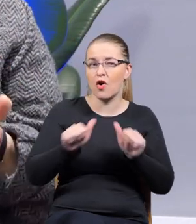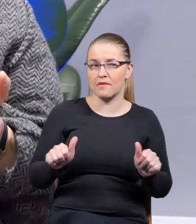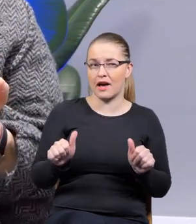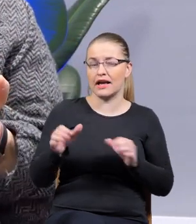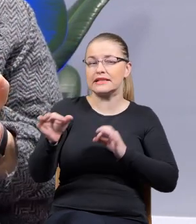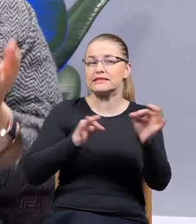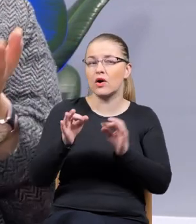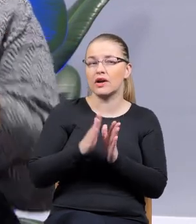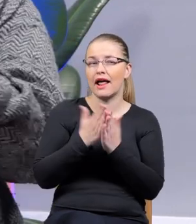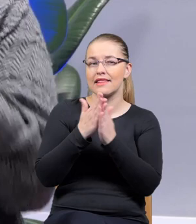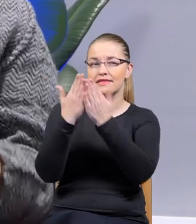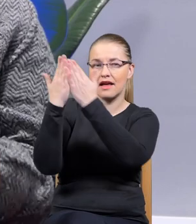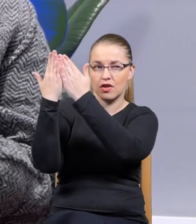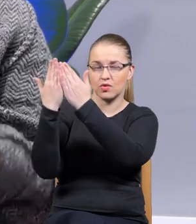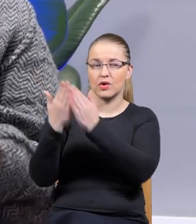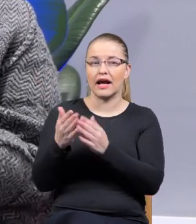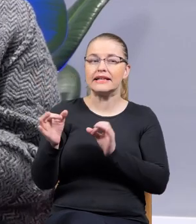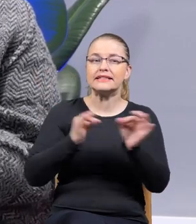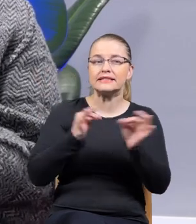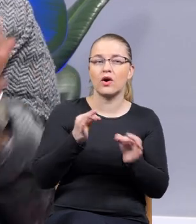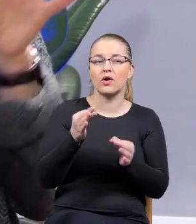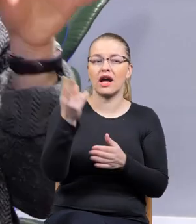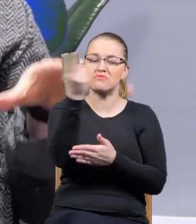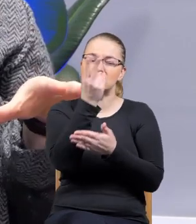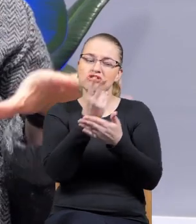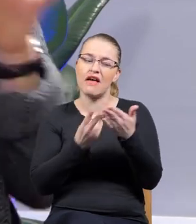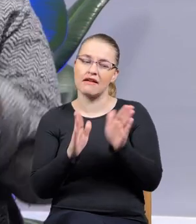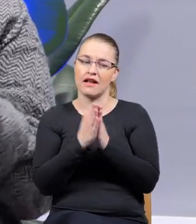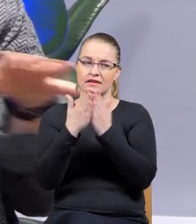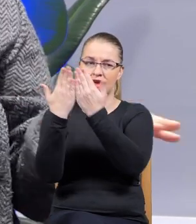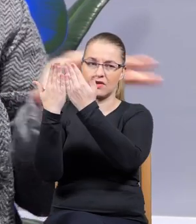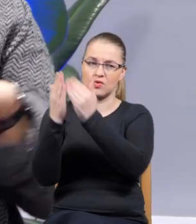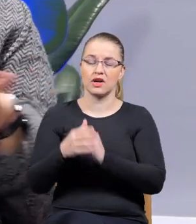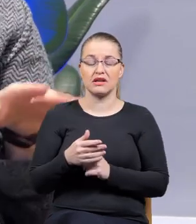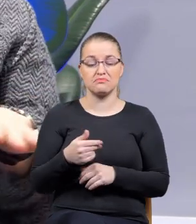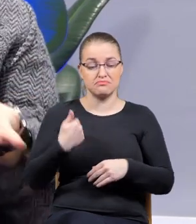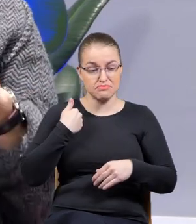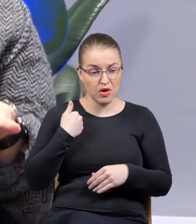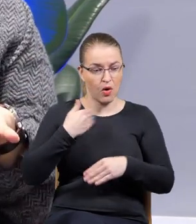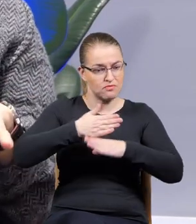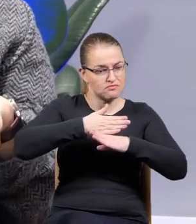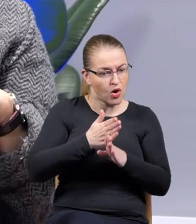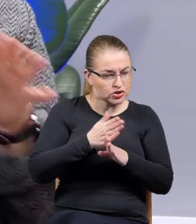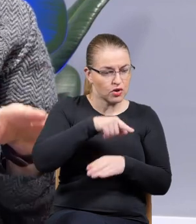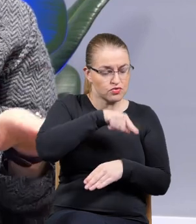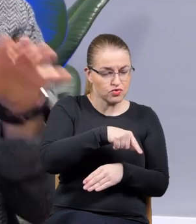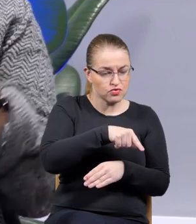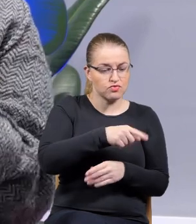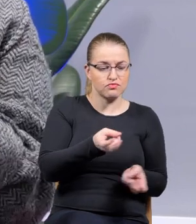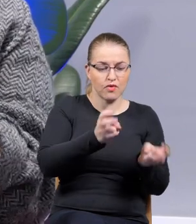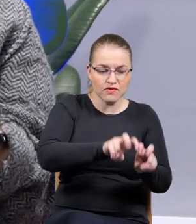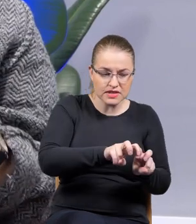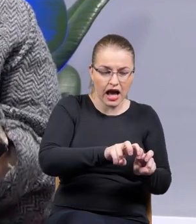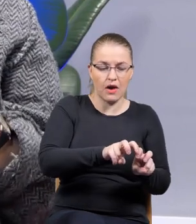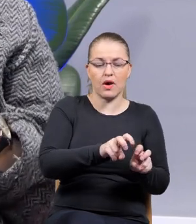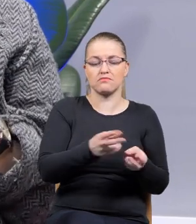i przede wszystkim w historii recepcji literatury, że podzieliliśmy to, co powstaje, co jest pisane na fiction i non